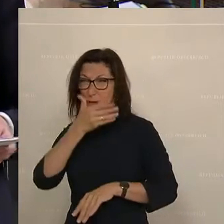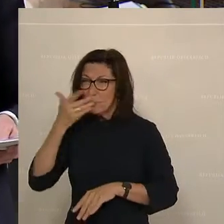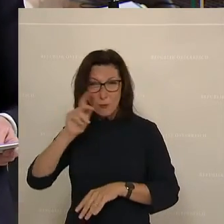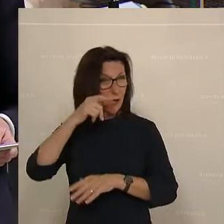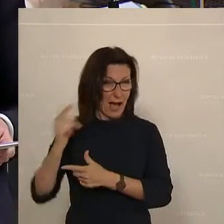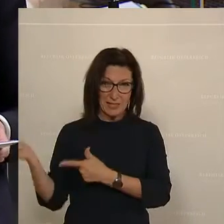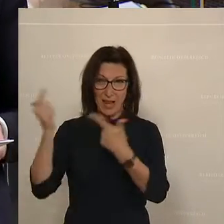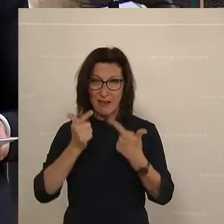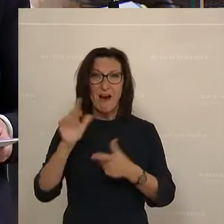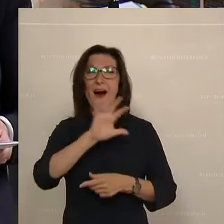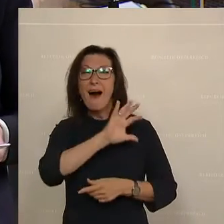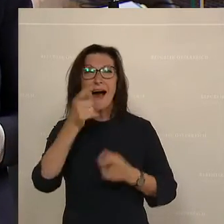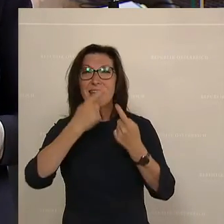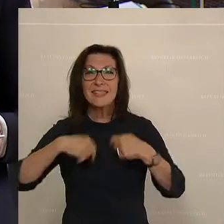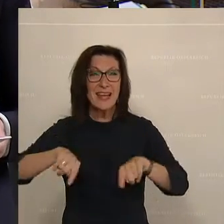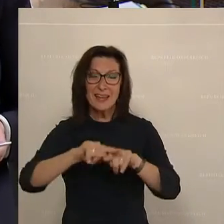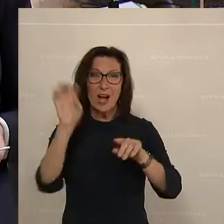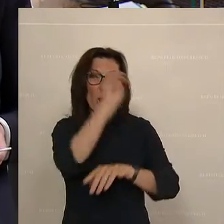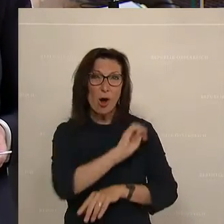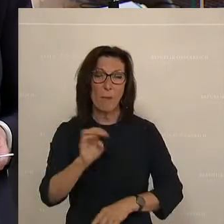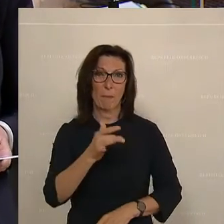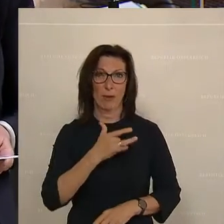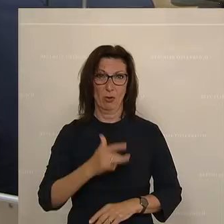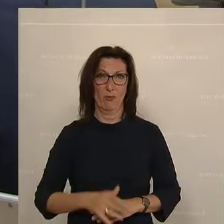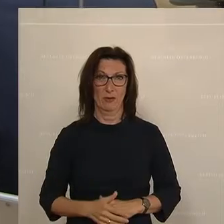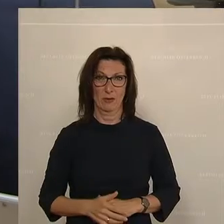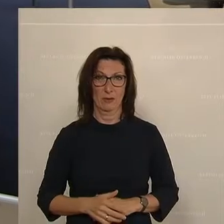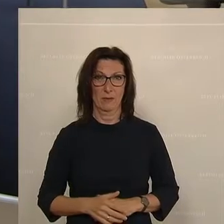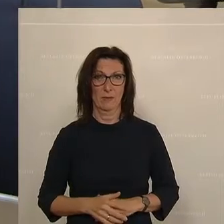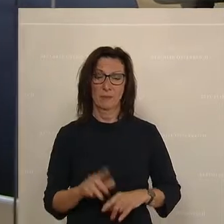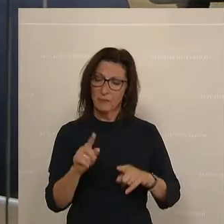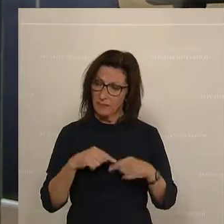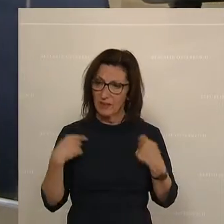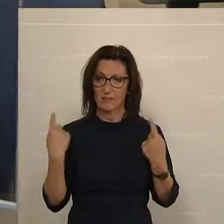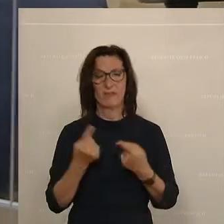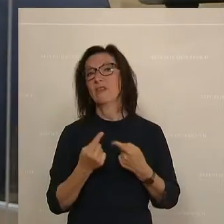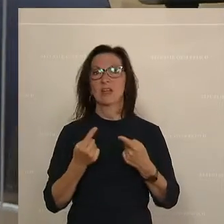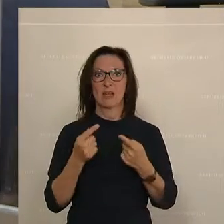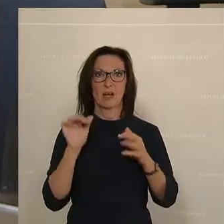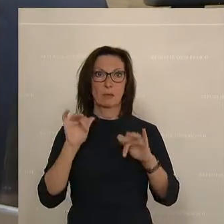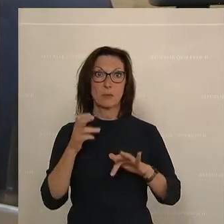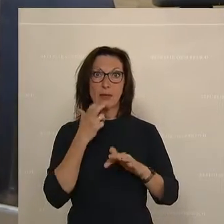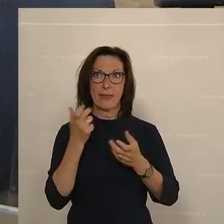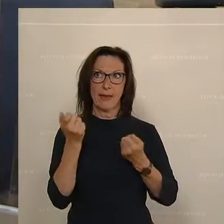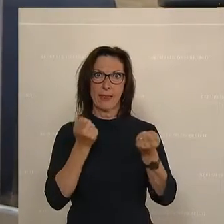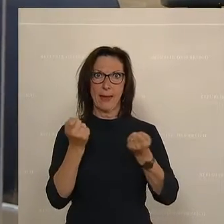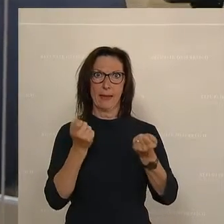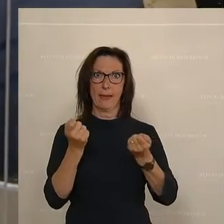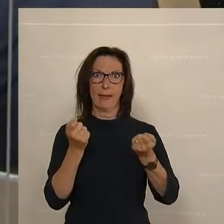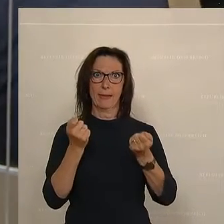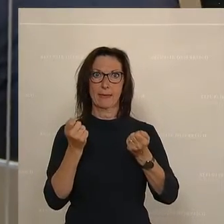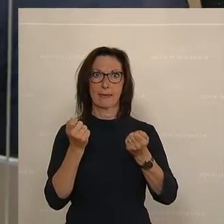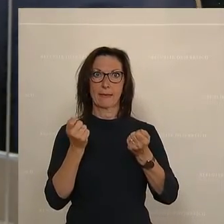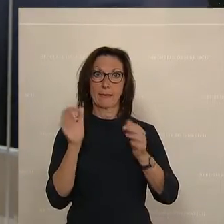alle europäischen Länder, noch einmal gesagt, werden wir über die Energielenkung die Versorgung unserer Industrie